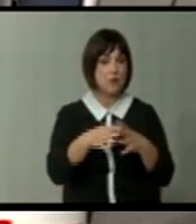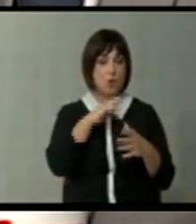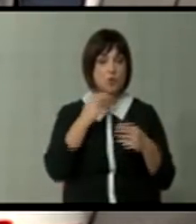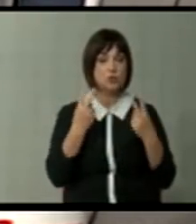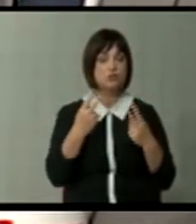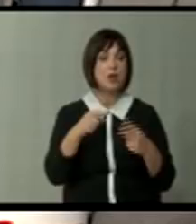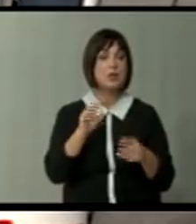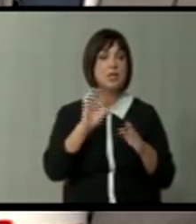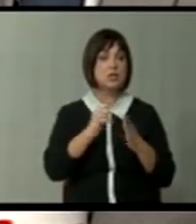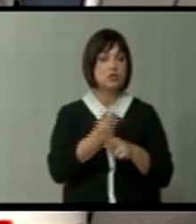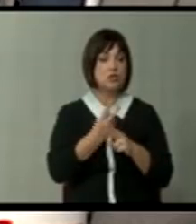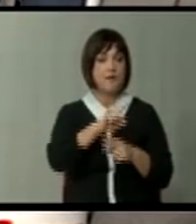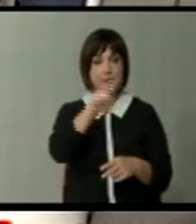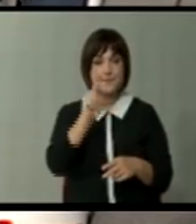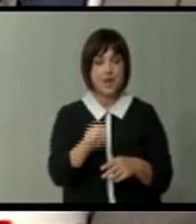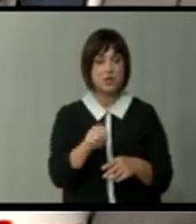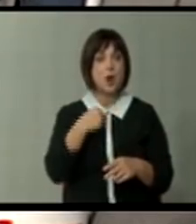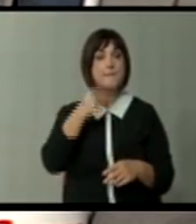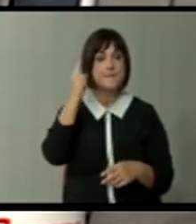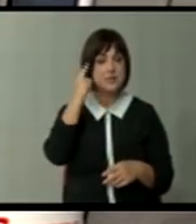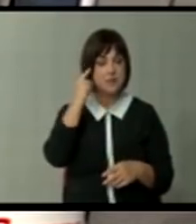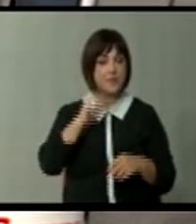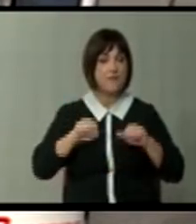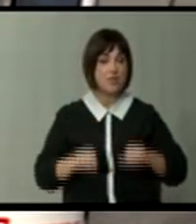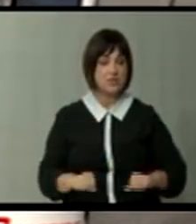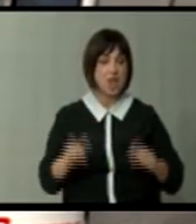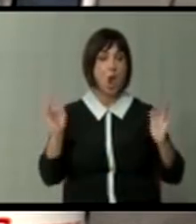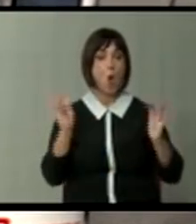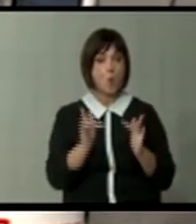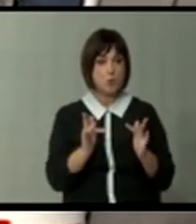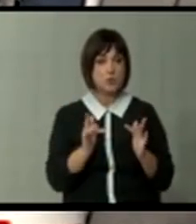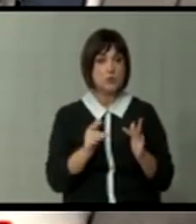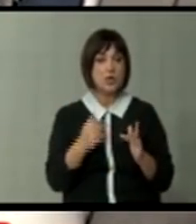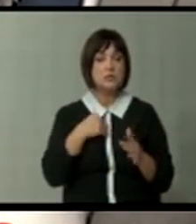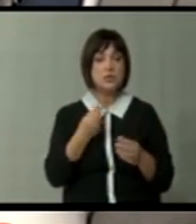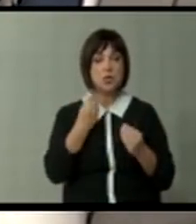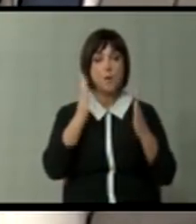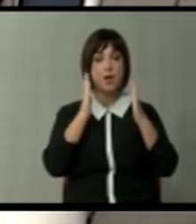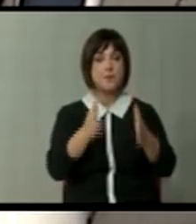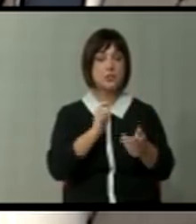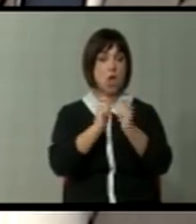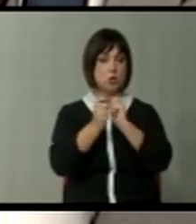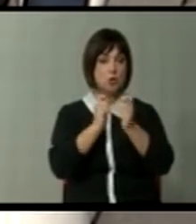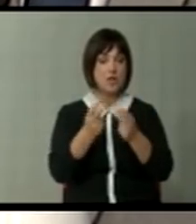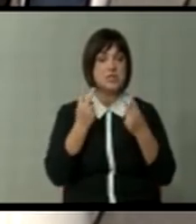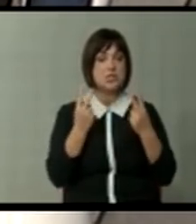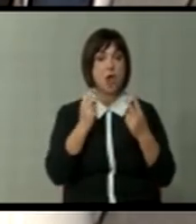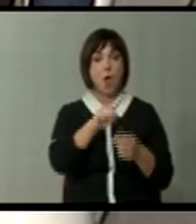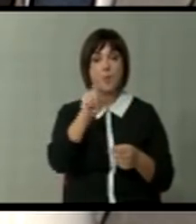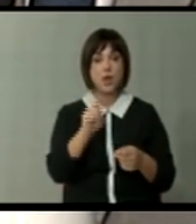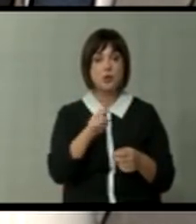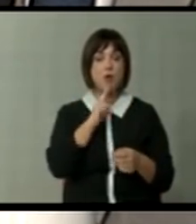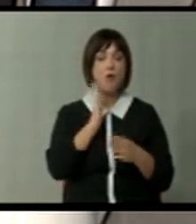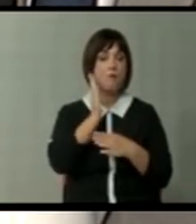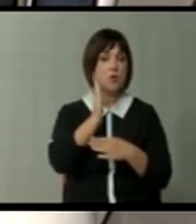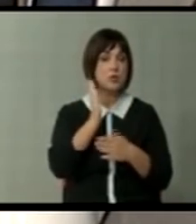значени стратежки државни прашања. Мислам дека и властта, и опозицијата се на добар пат да се договорат за најзначањните прашања кои